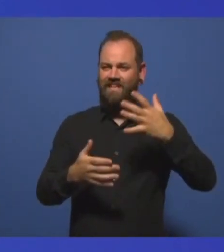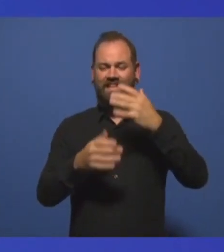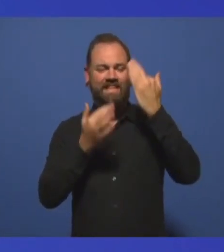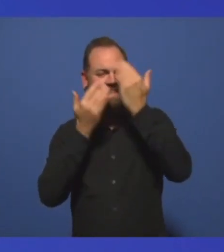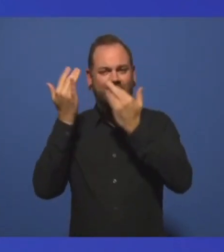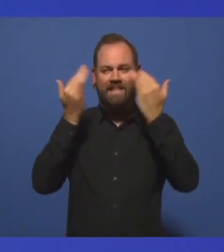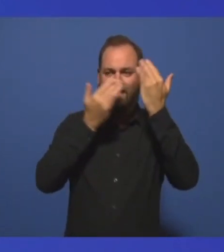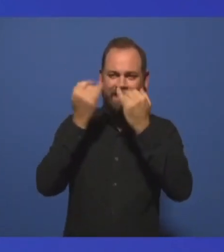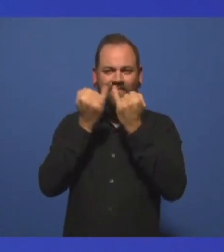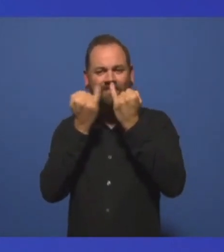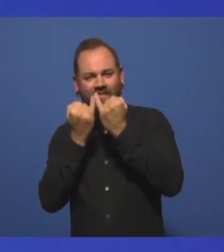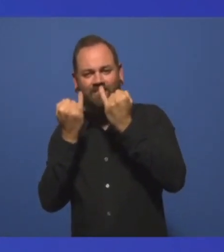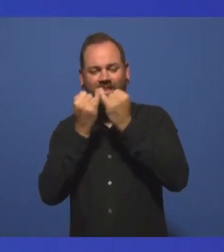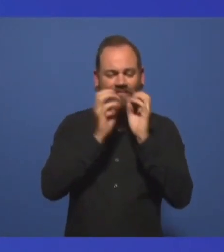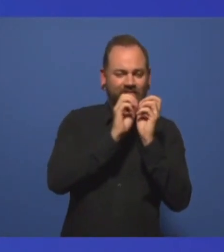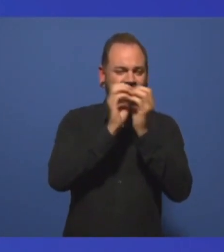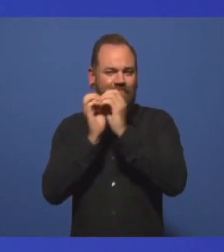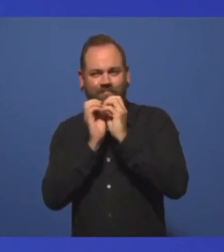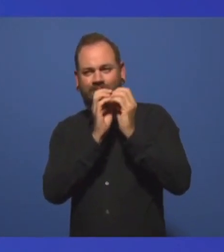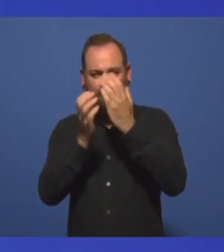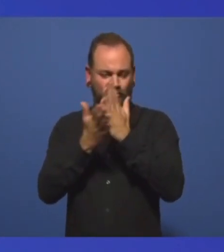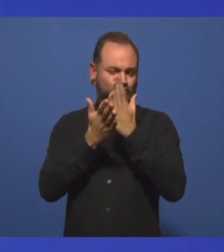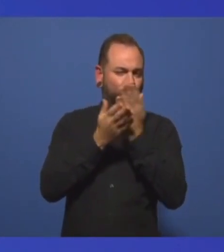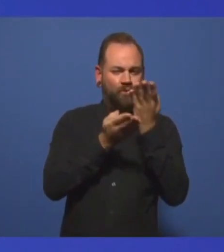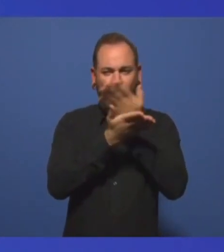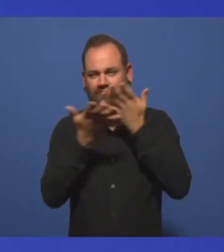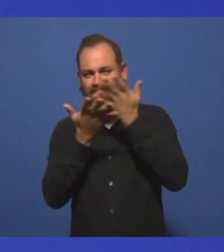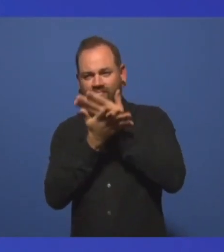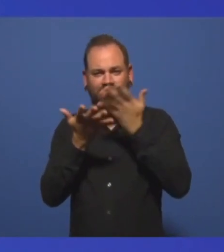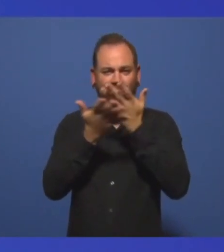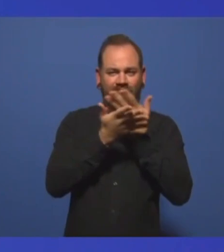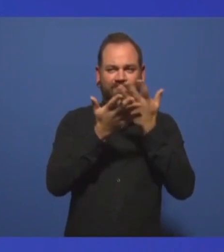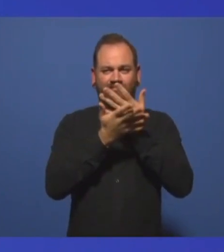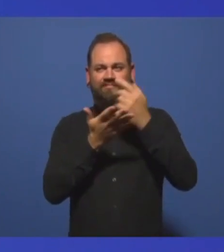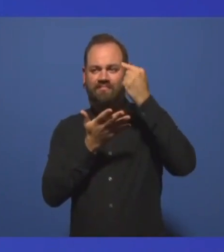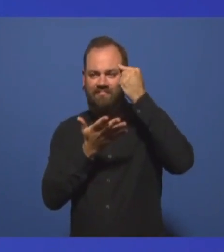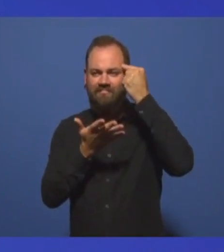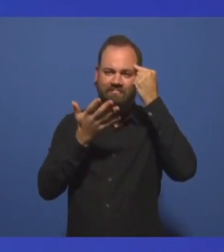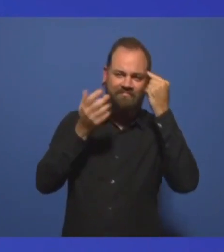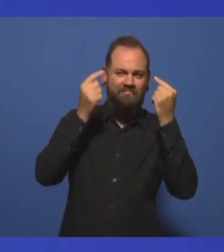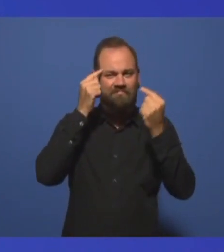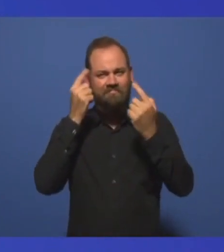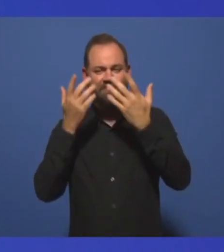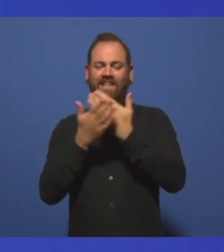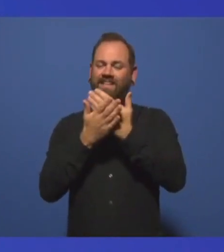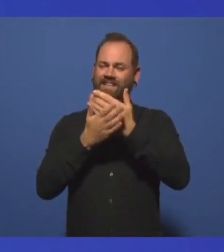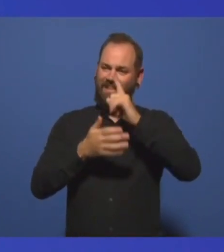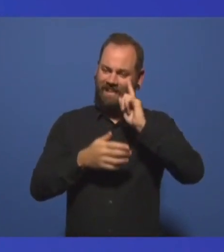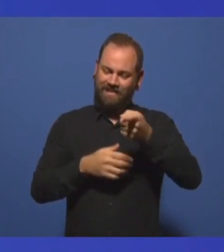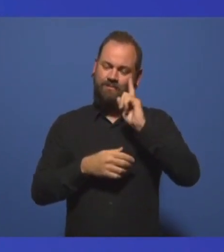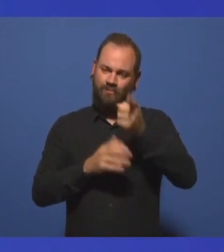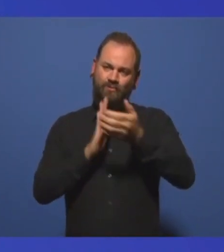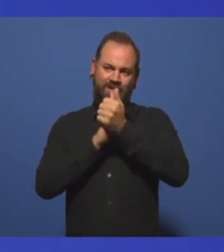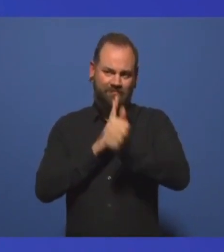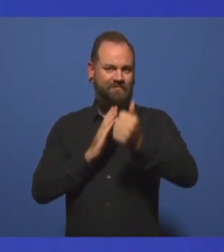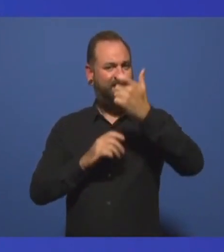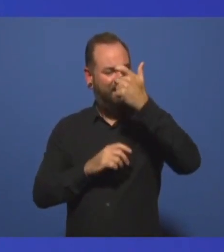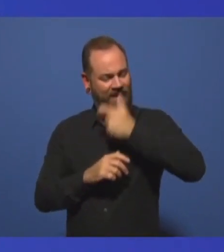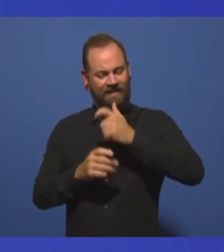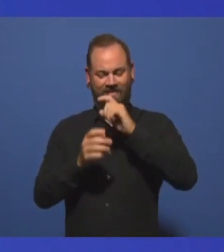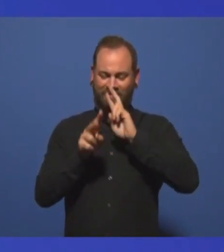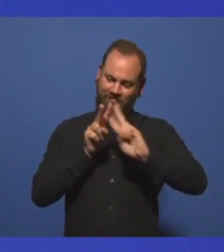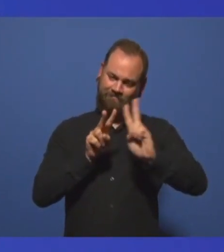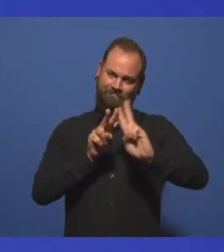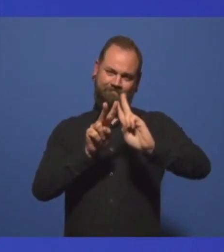darauf an, sich darüber klar zu werden, wie wir diese noch verbessern können. Deswegen wird im